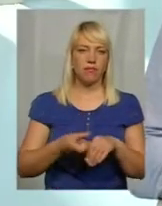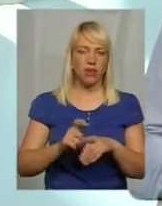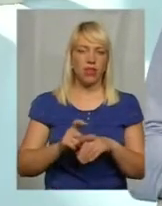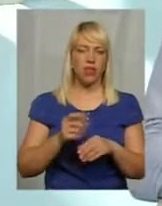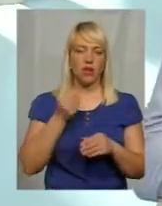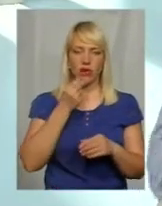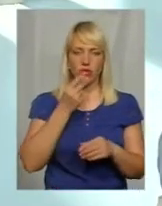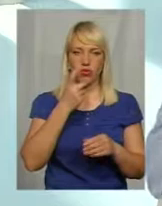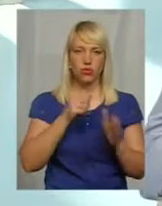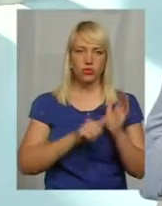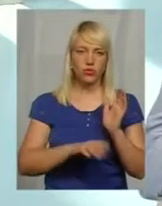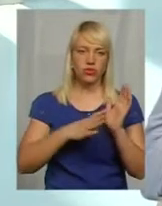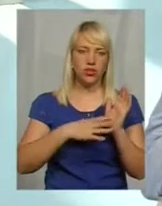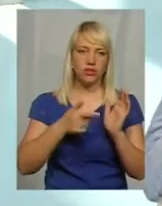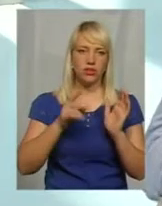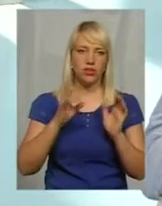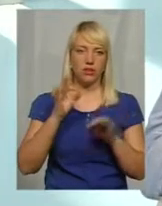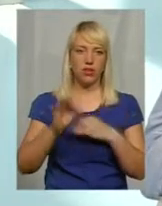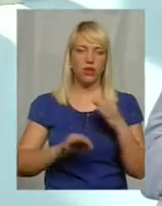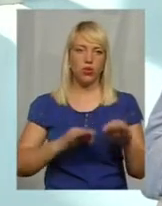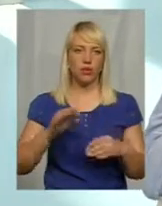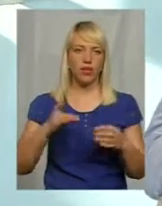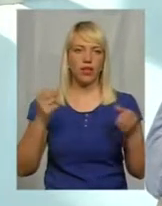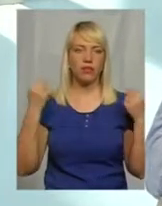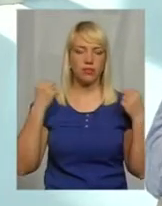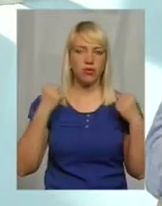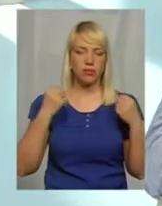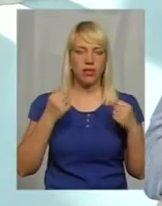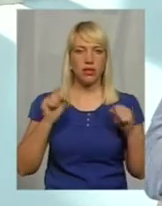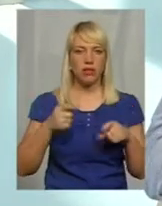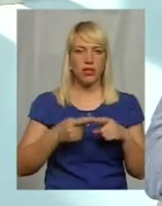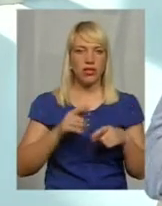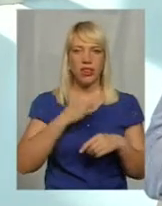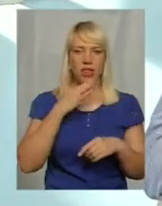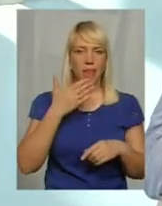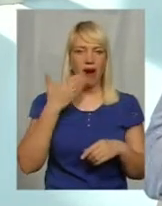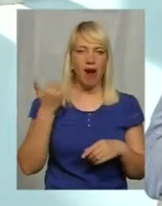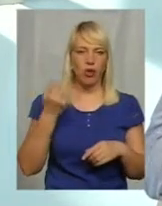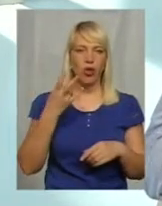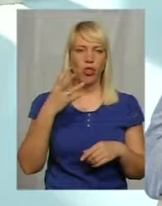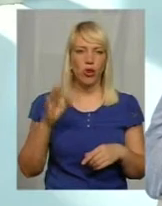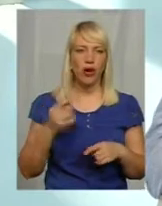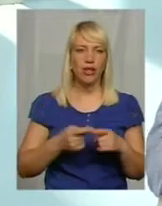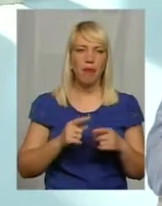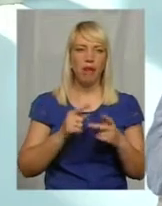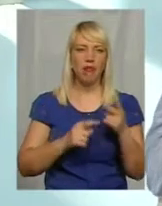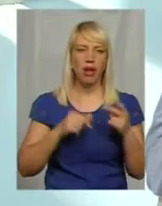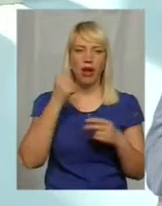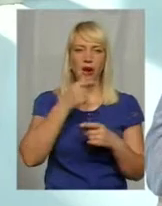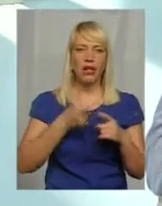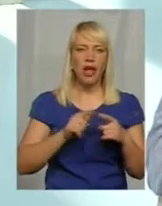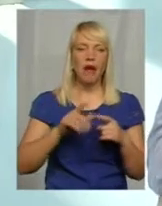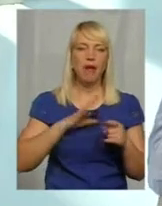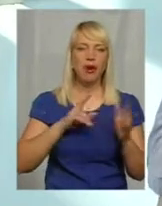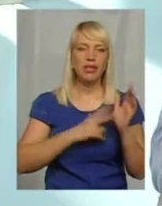гривень на добу на спортсміна. Може, це небагато, але півтора року назад це було 77.